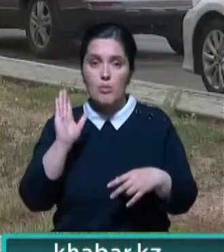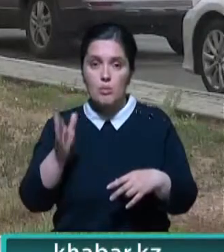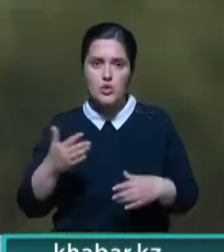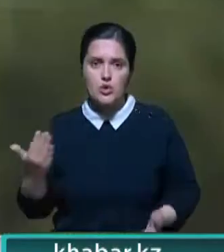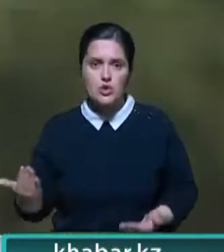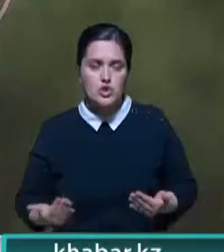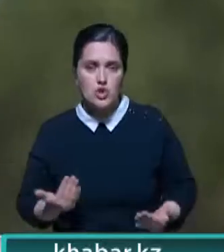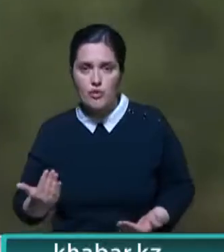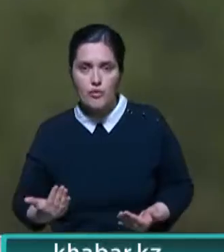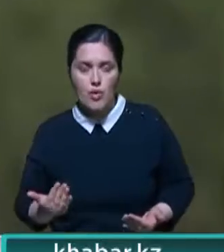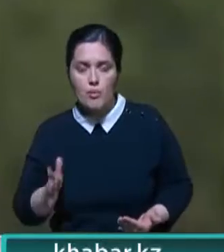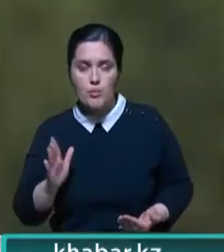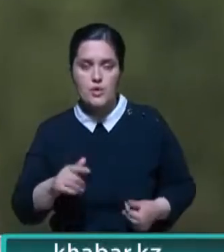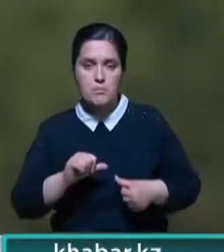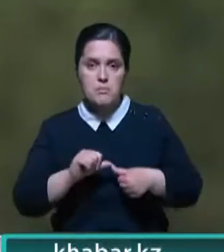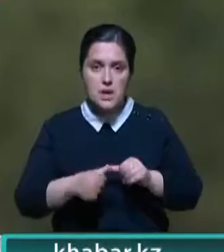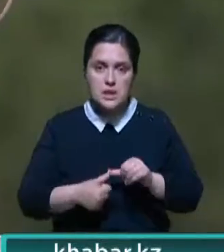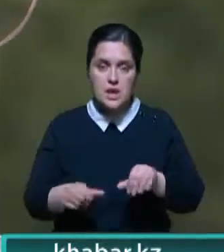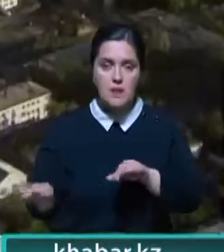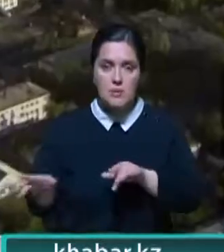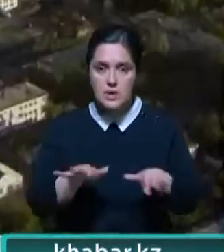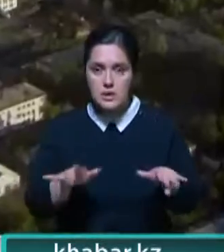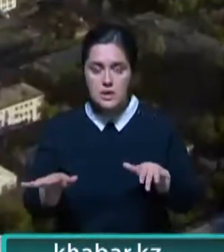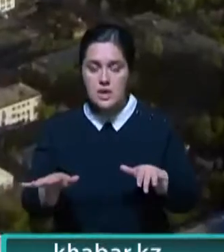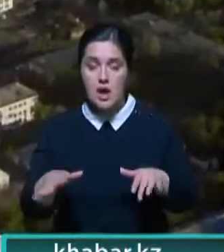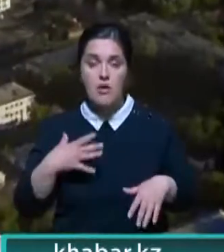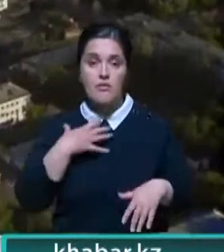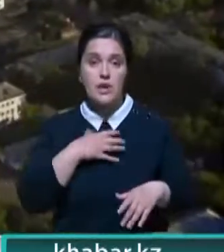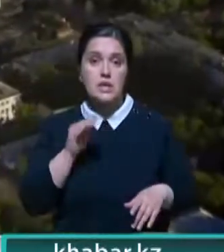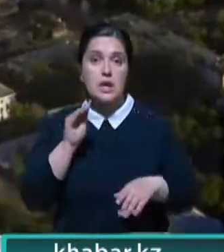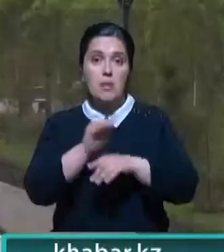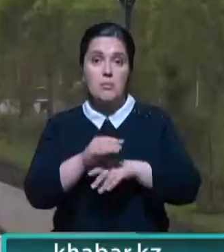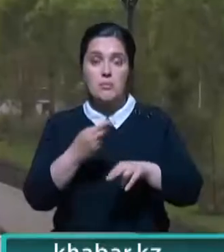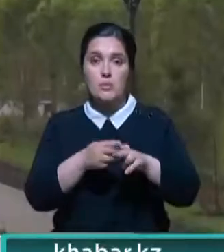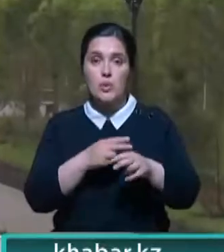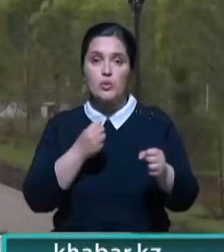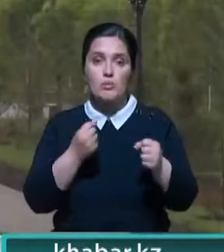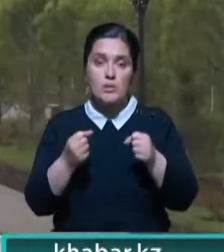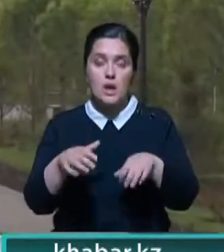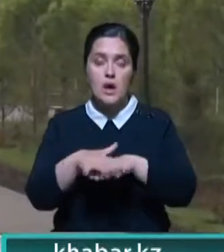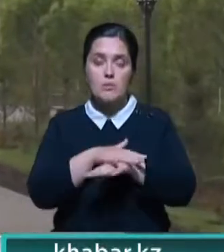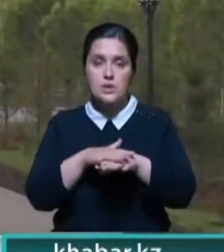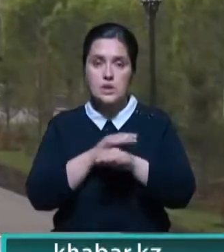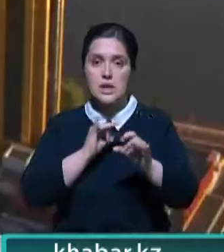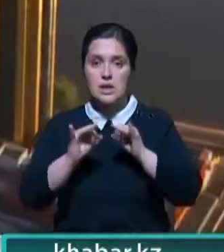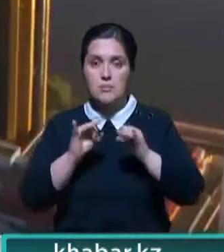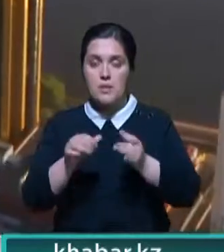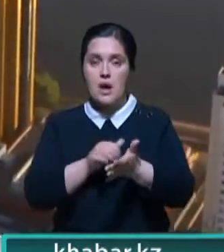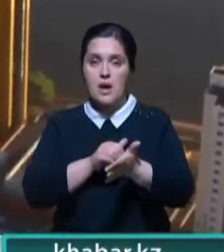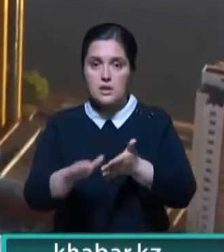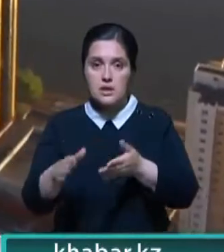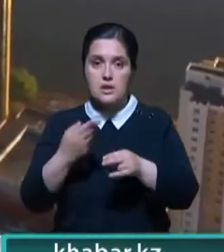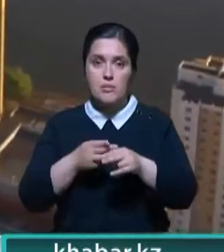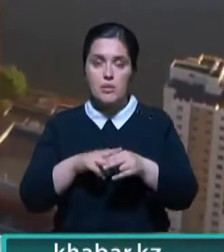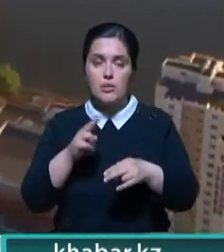живой, она будет находиться в постоянном процессе преобразования. Важным дополнением в дело укрепления общественного диалога и отказа от